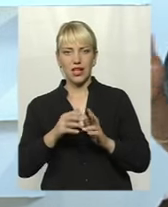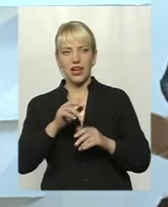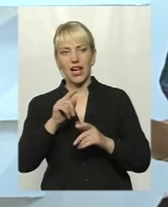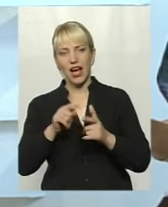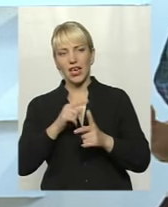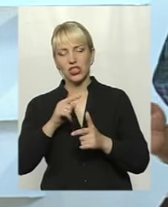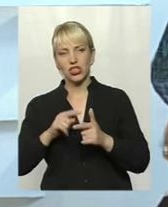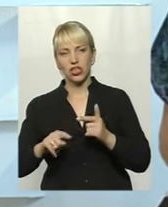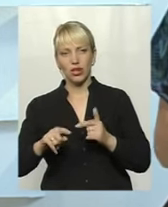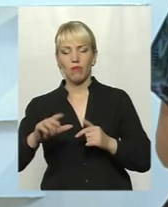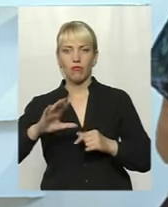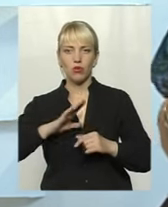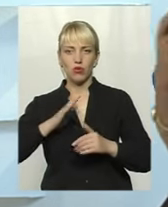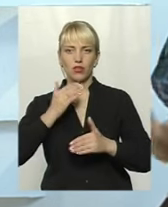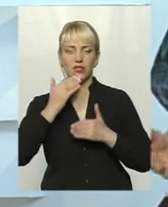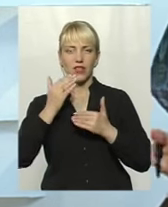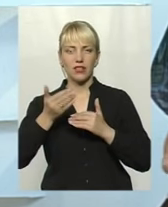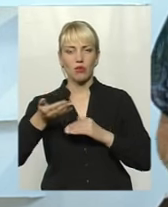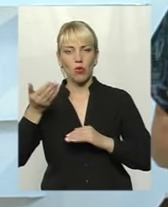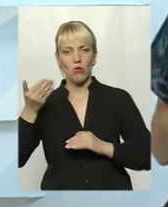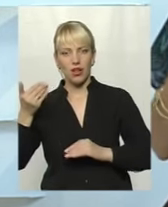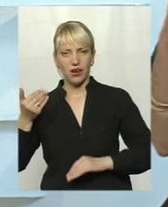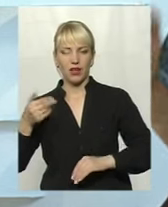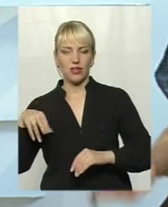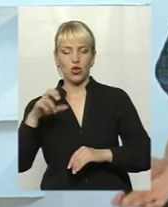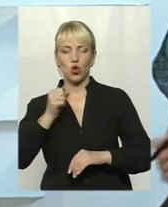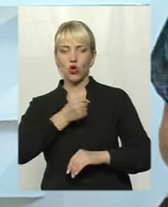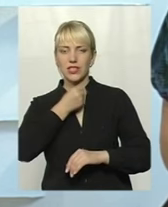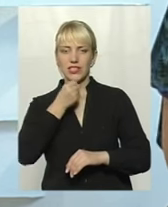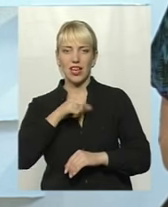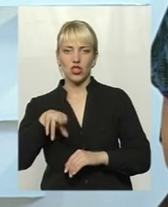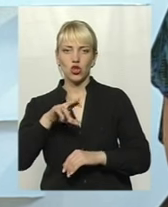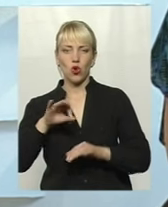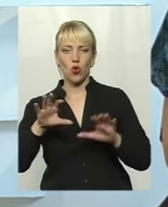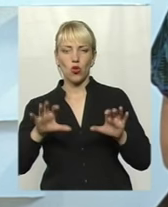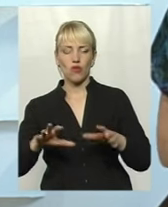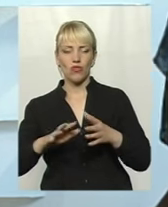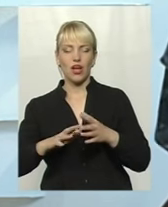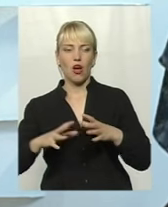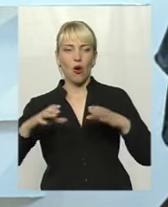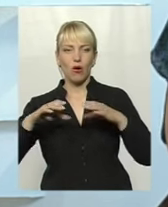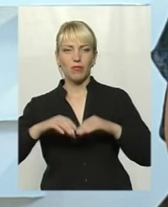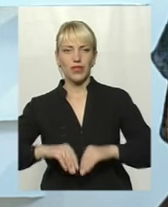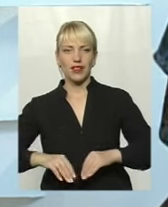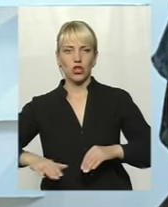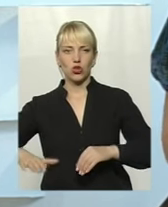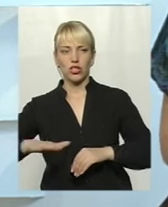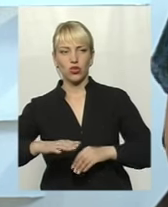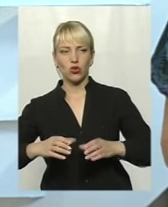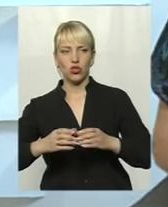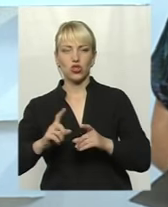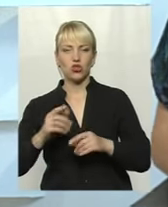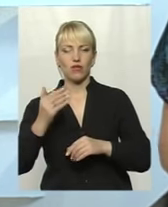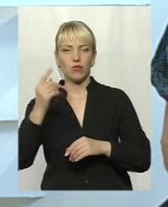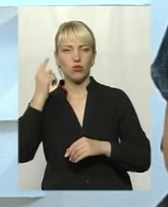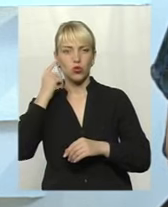Чи було звернення попередньо до старости, до голови об'єднаної територіальної громади? І що ви почули у відповідь?